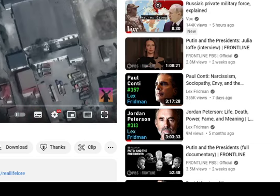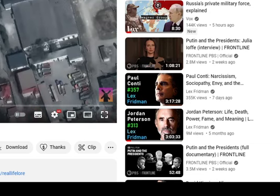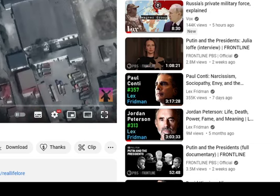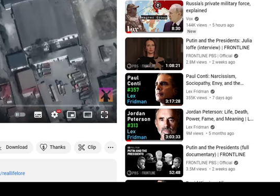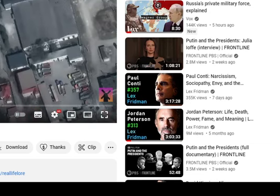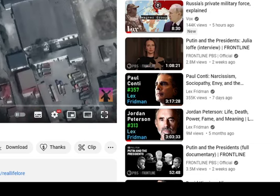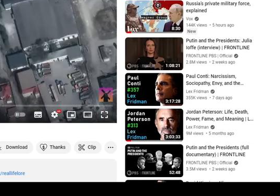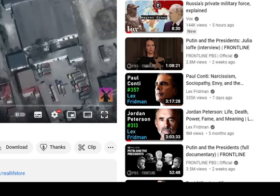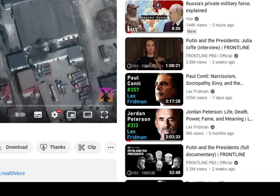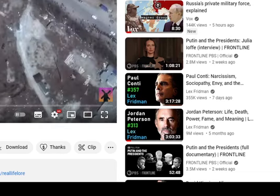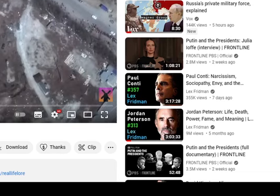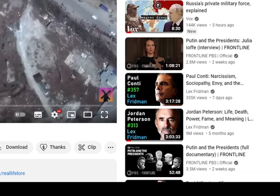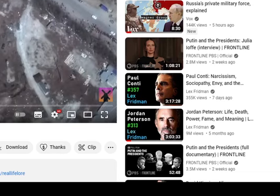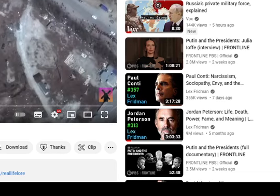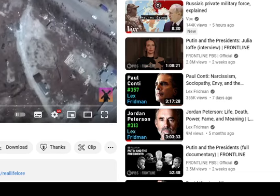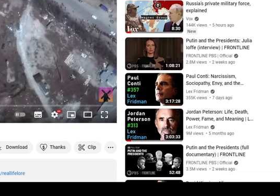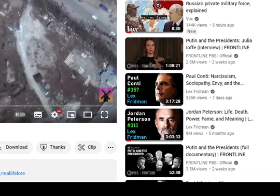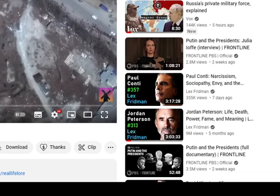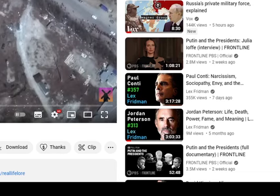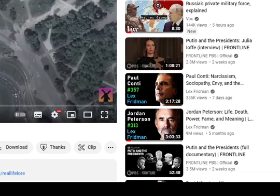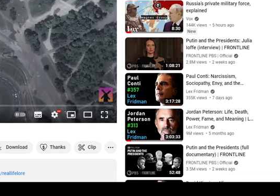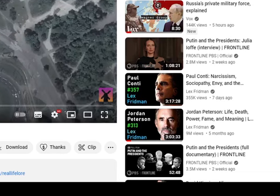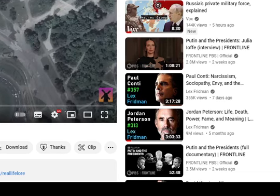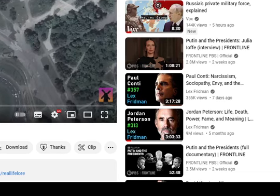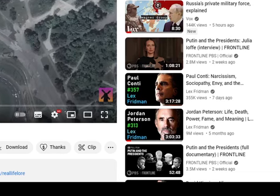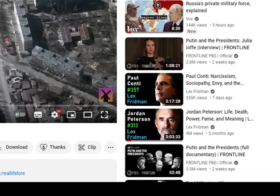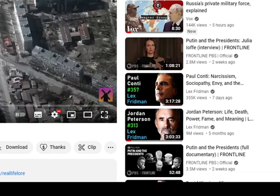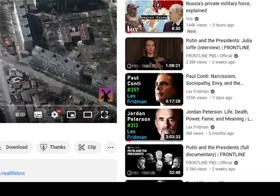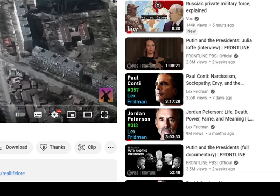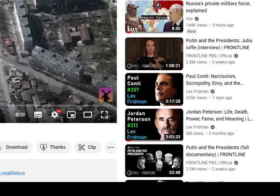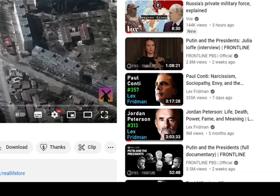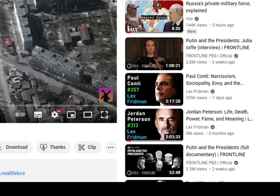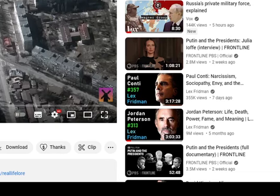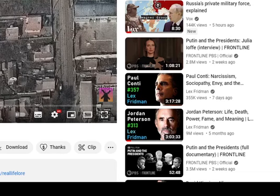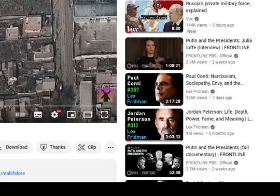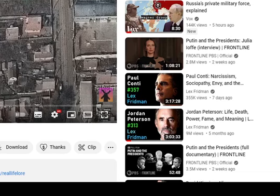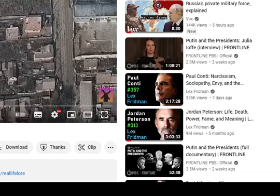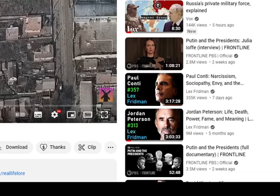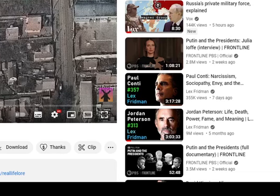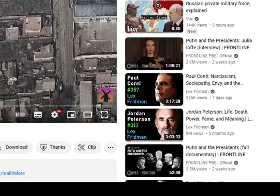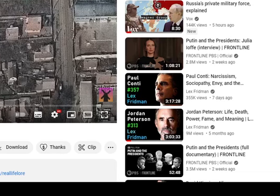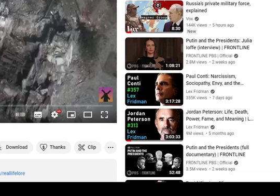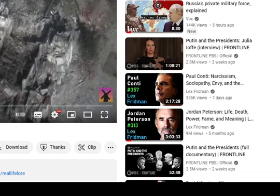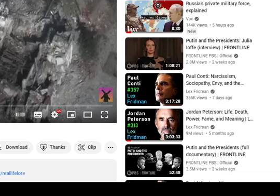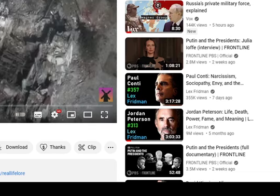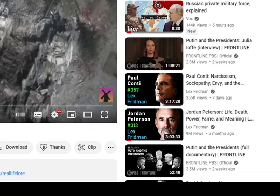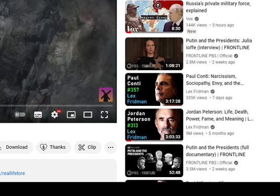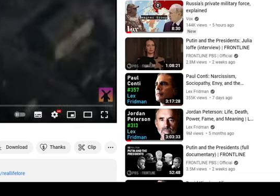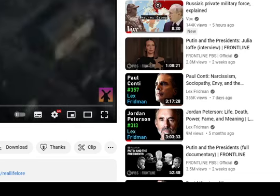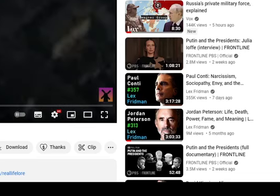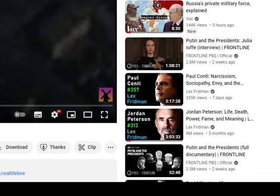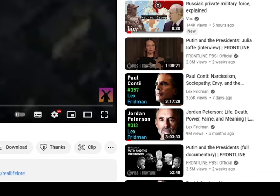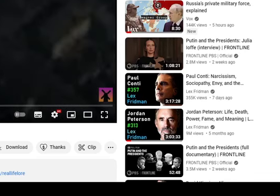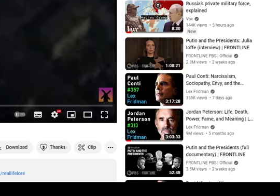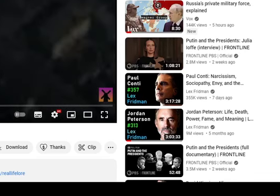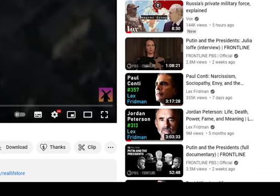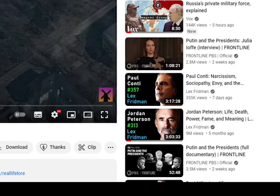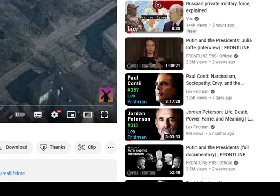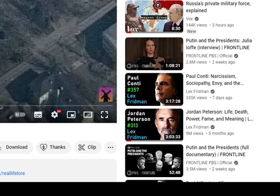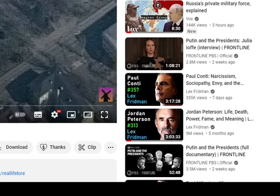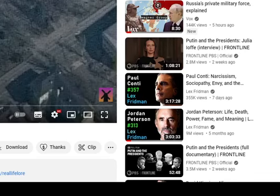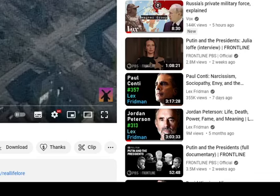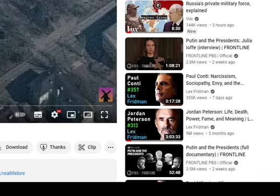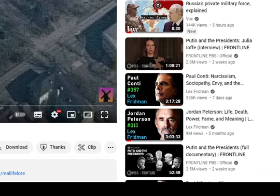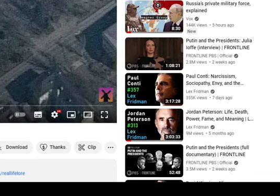Kur čia buvo tas? Nu, bet ši čia nelabai pasiginčinė, čia satelitų fotkės rodo ir tiek, žinai. Va, va, va,